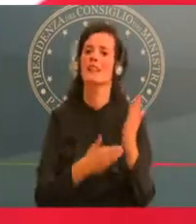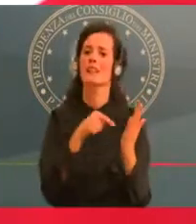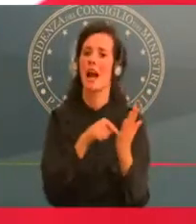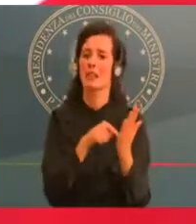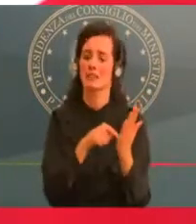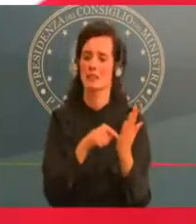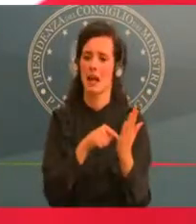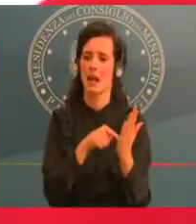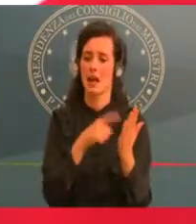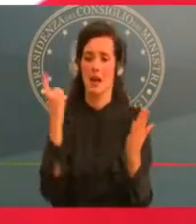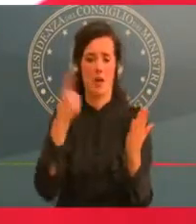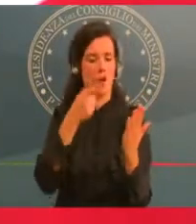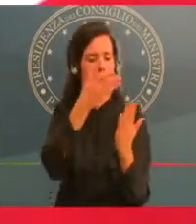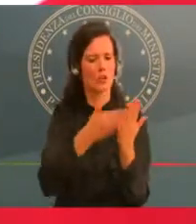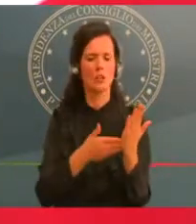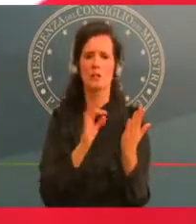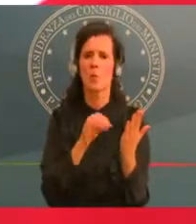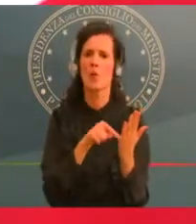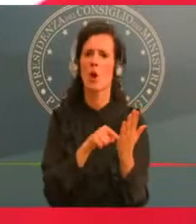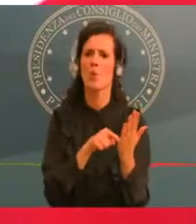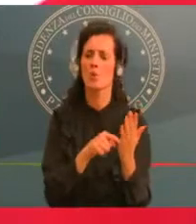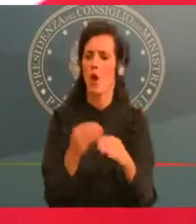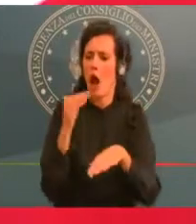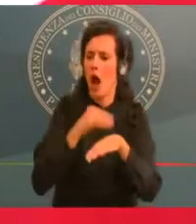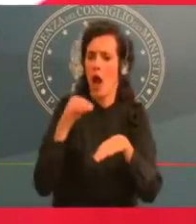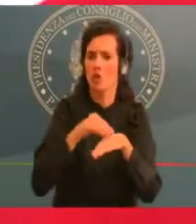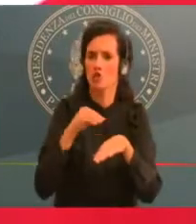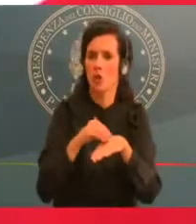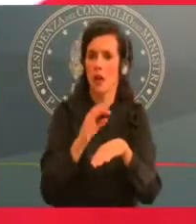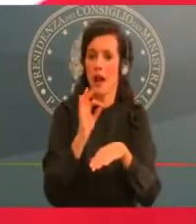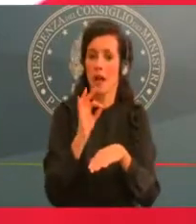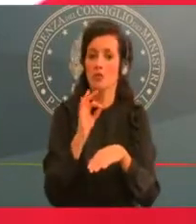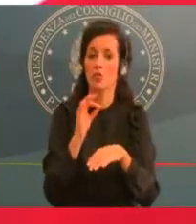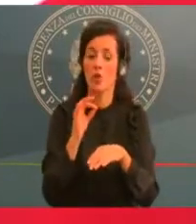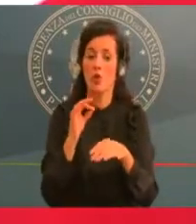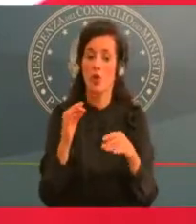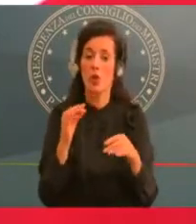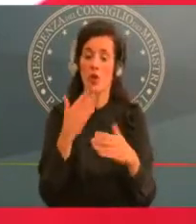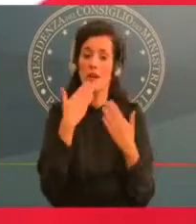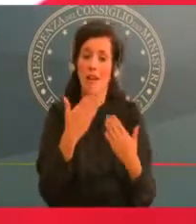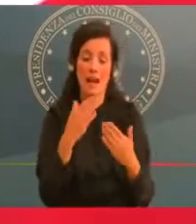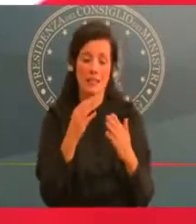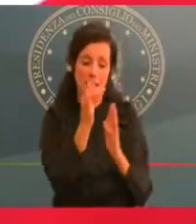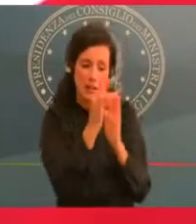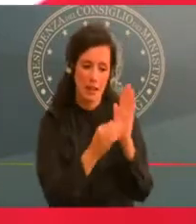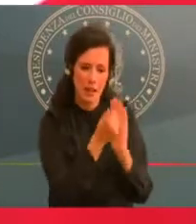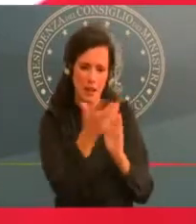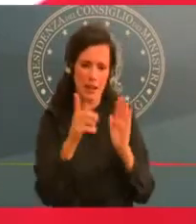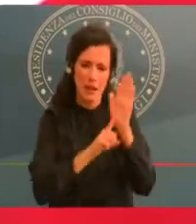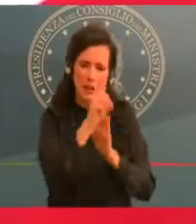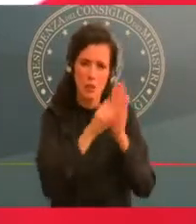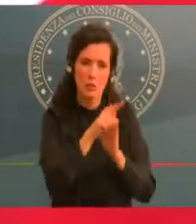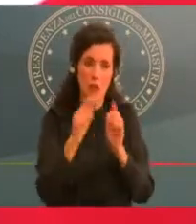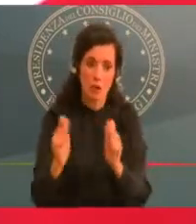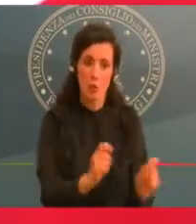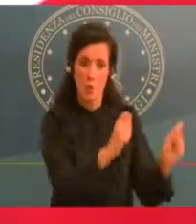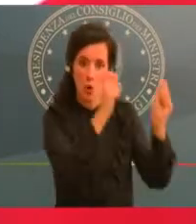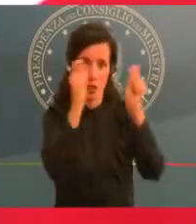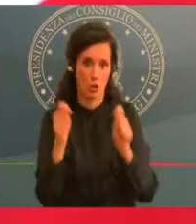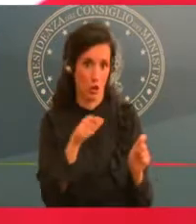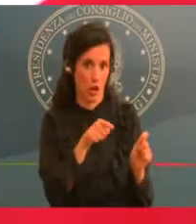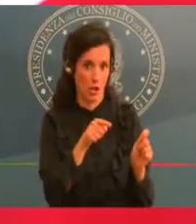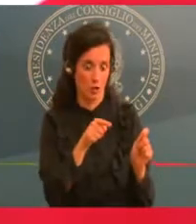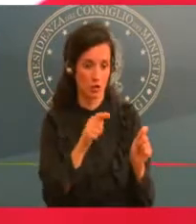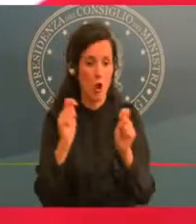conto però che l'esito del monitoraggio adesso io non sono un tecnico semmai il professor Brusaferro lo spiegherà meglio